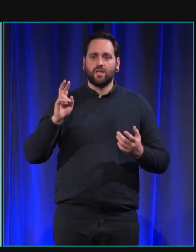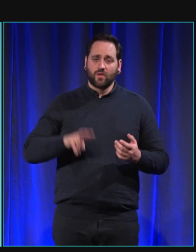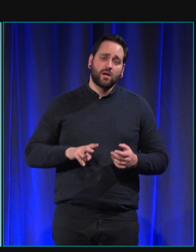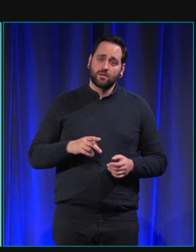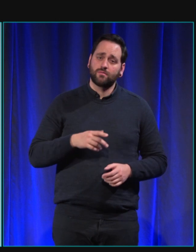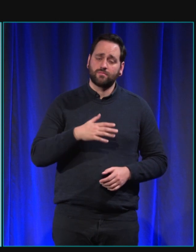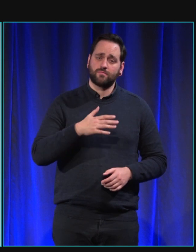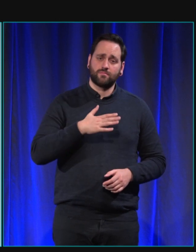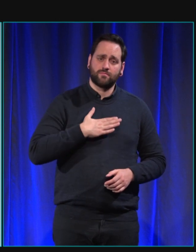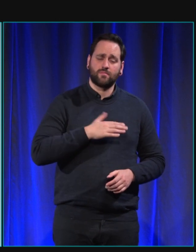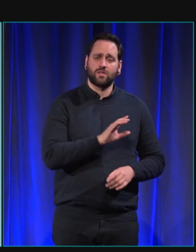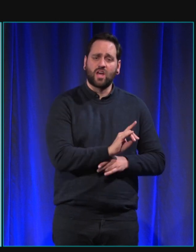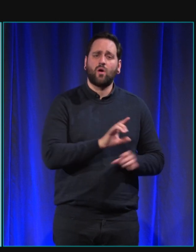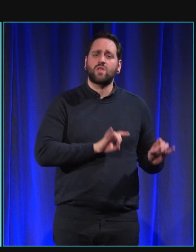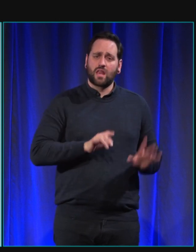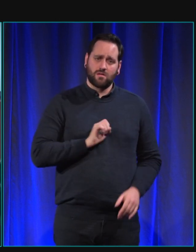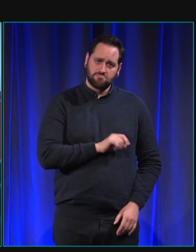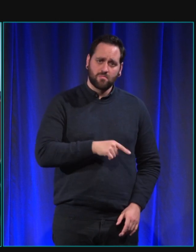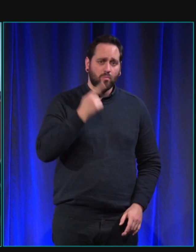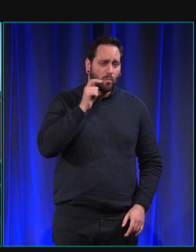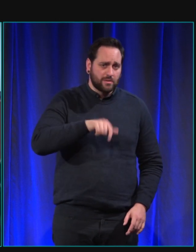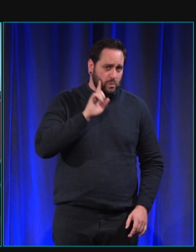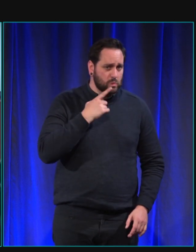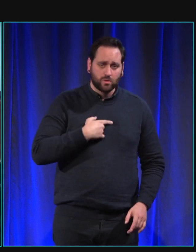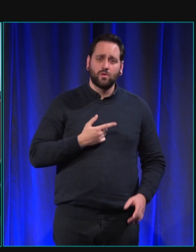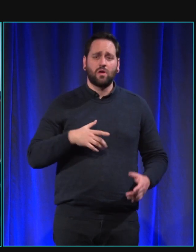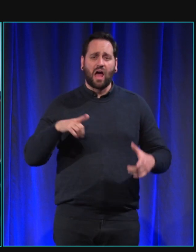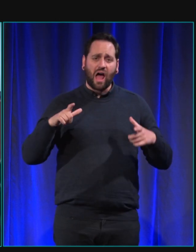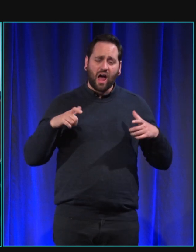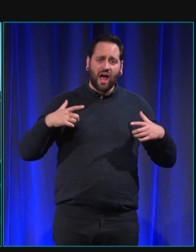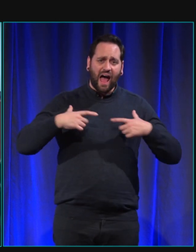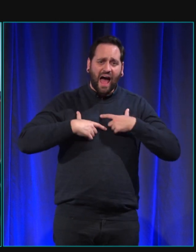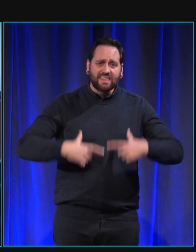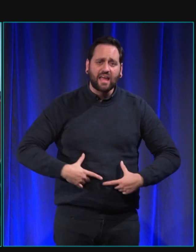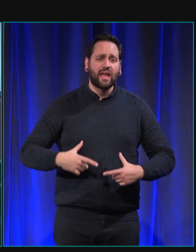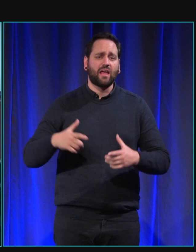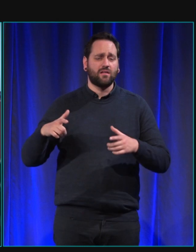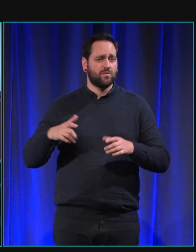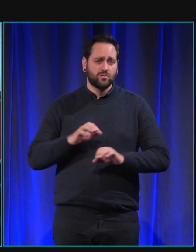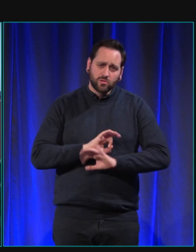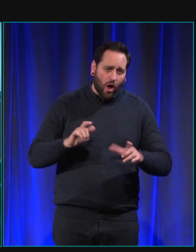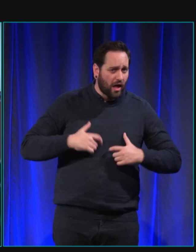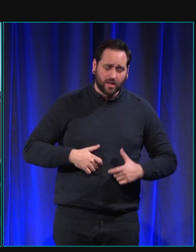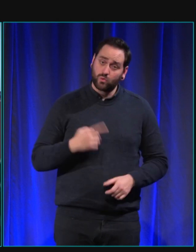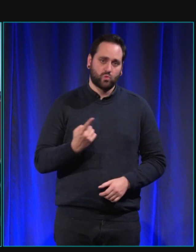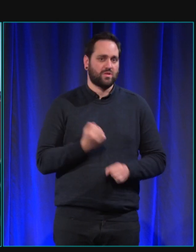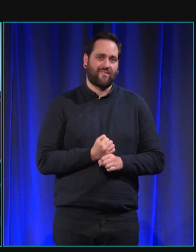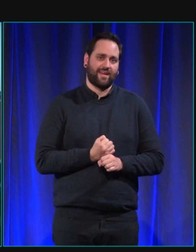travail comme elle le disait avec son an dit chien je suis désolée je ne me souviens pas de ton prénom Mathilde